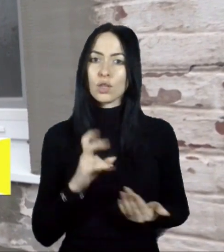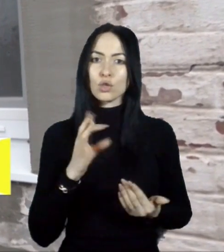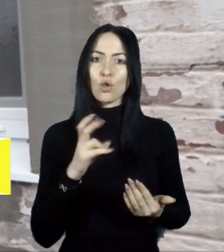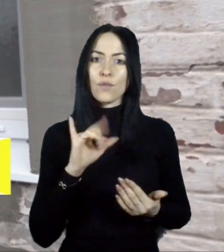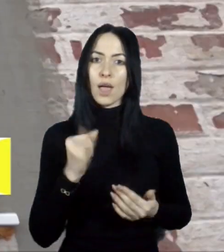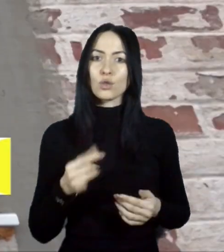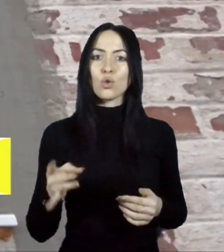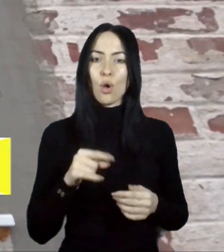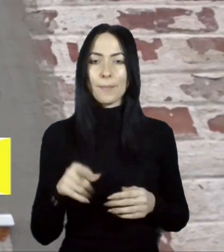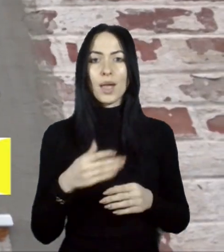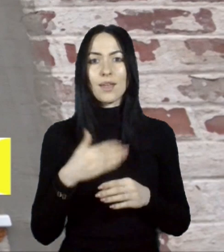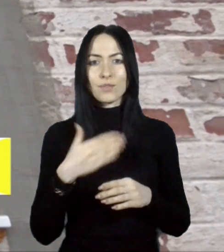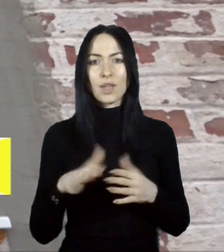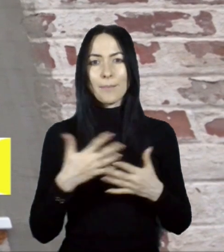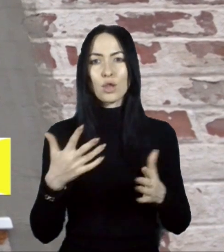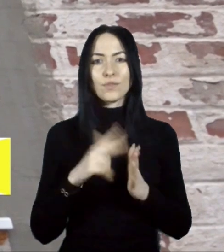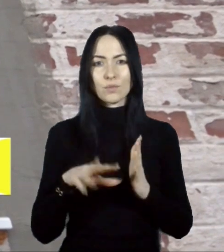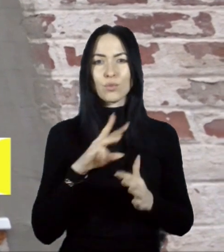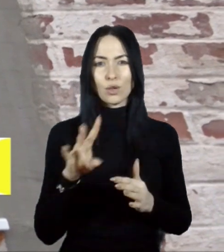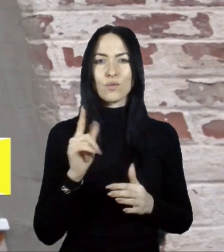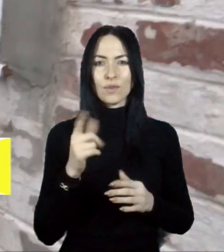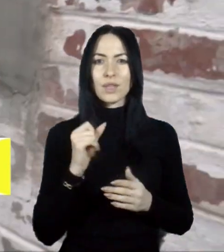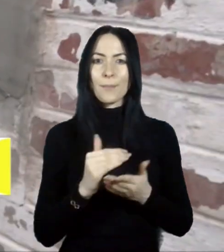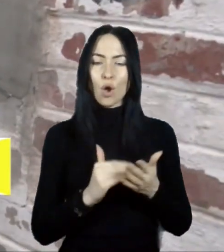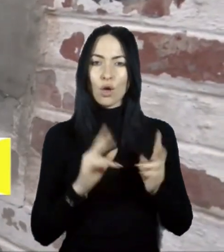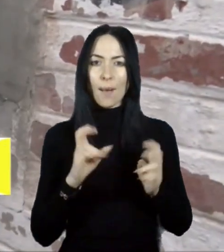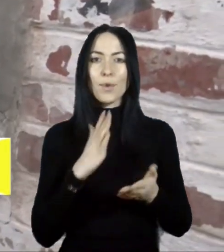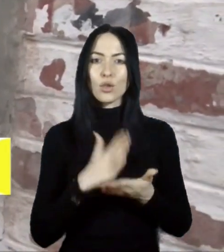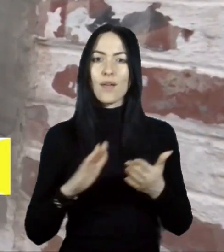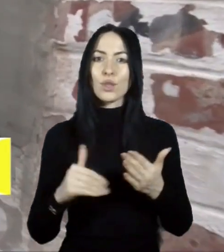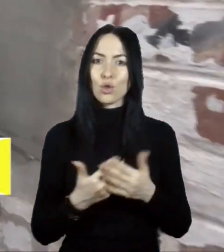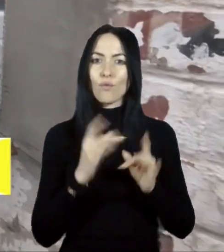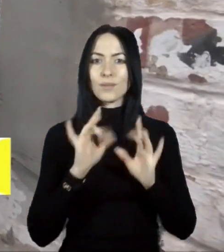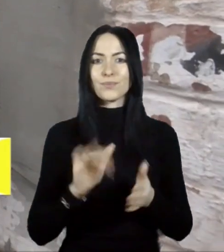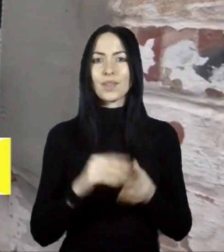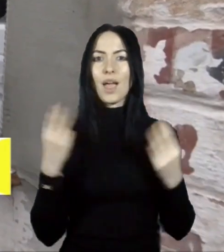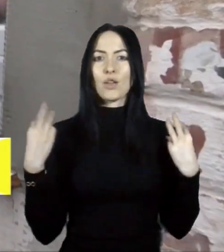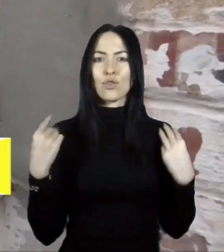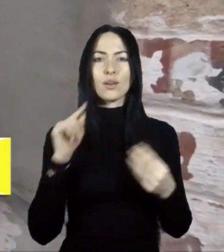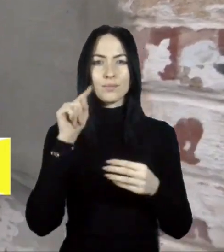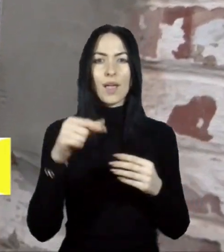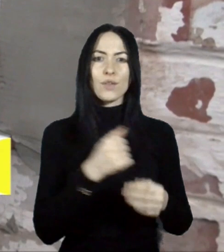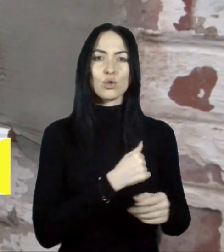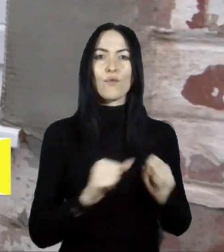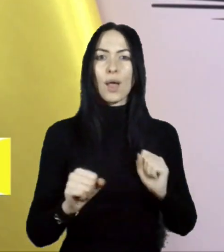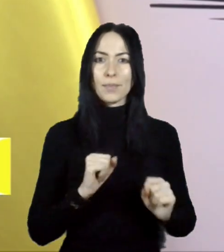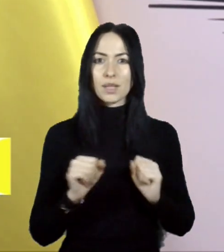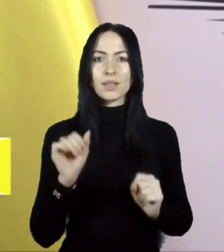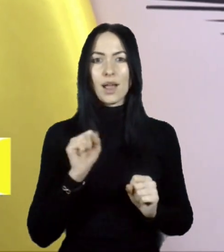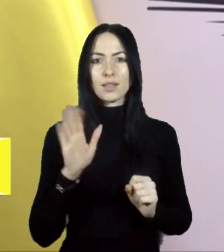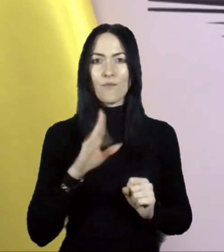виділили понад 80 мільйонів гривень за програмою «Є відновлення», каже начальник тамтешньої військової адміністрації Вадим Лях.